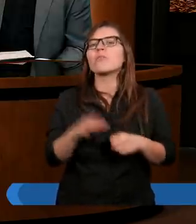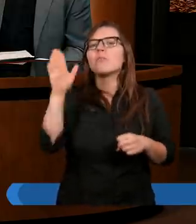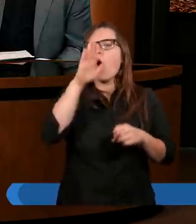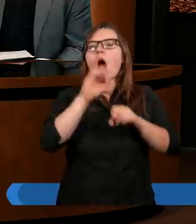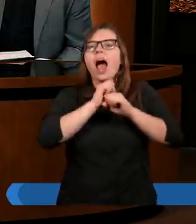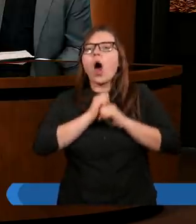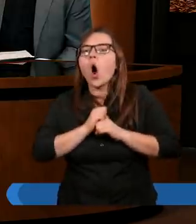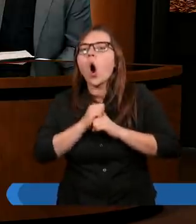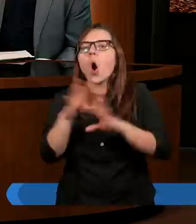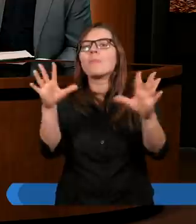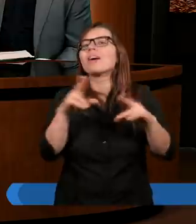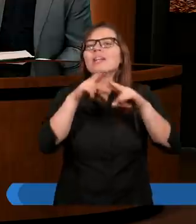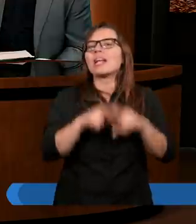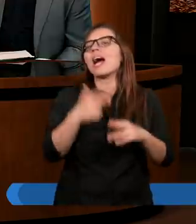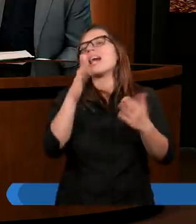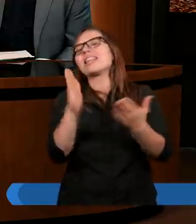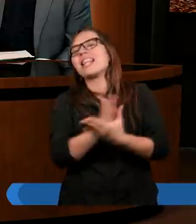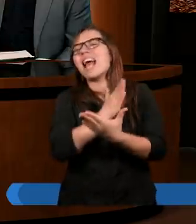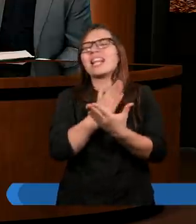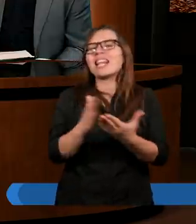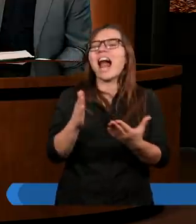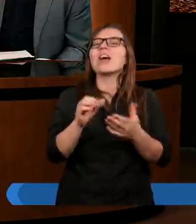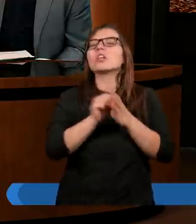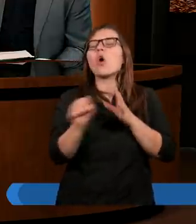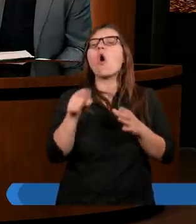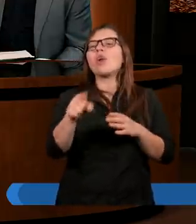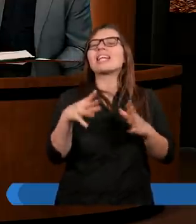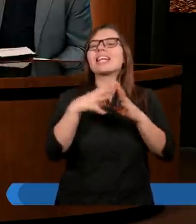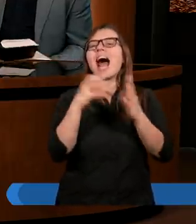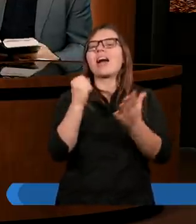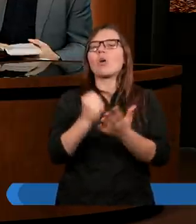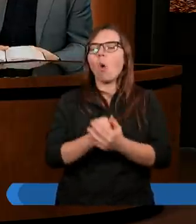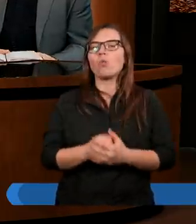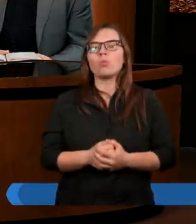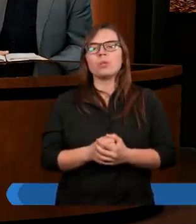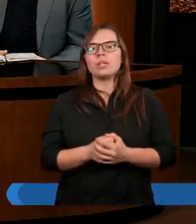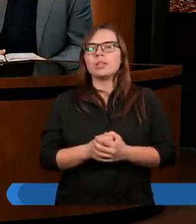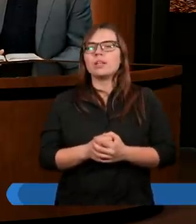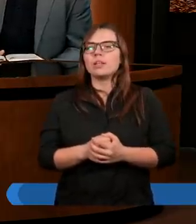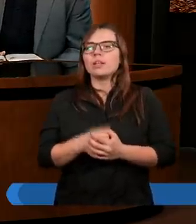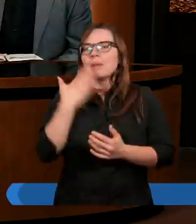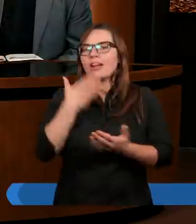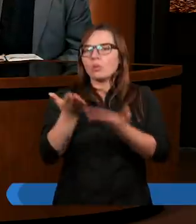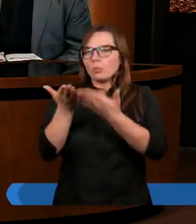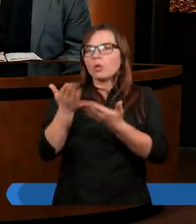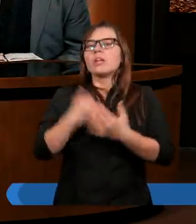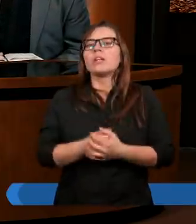objawiona została niezależnie od zakonu. Króciutko, bardzo proszę.